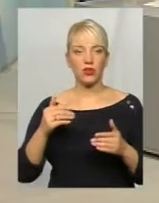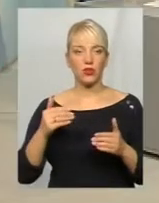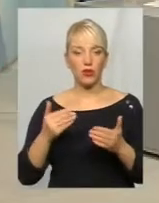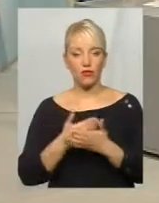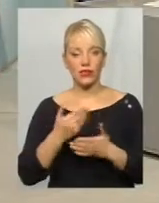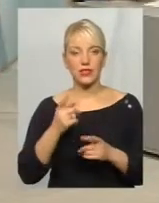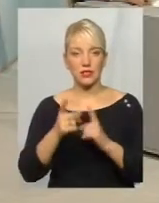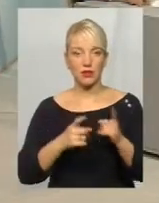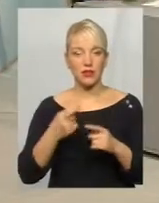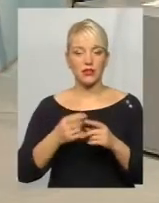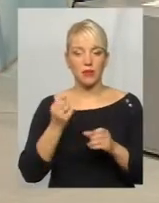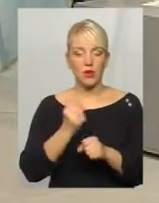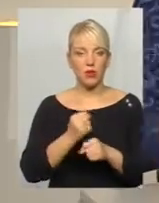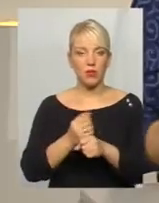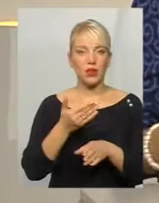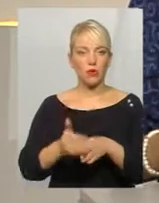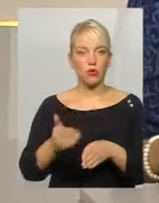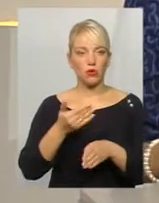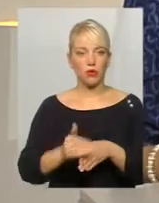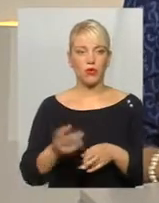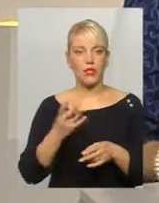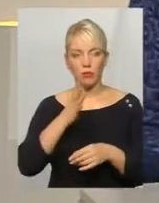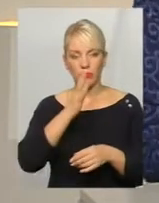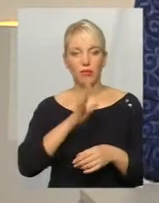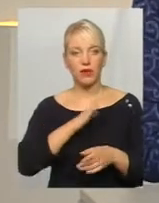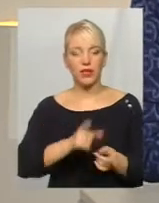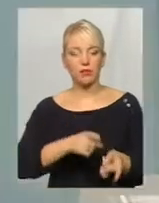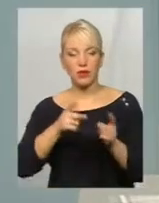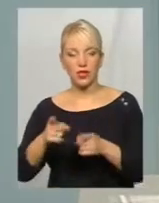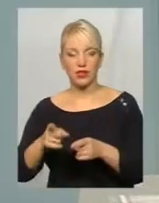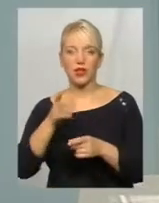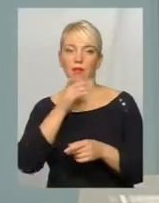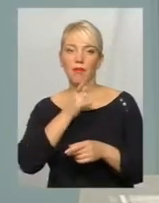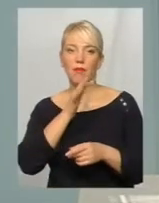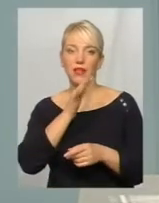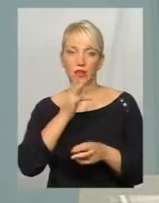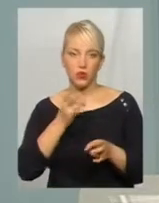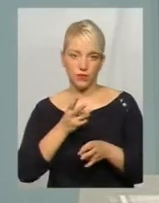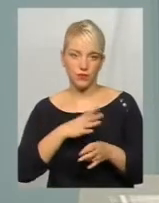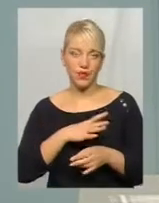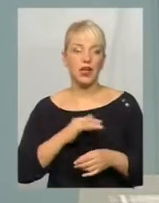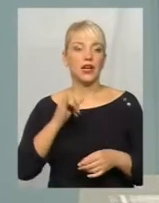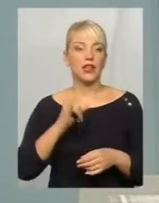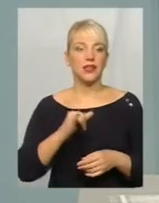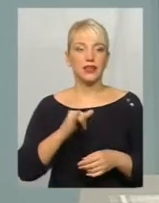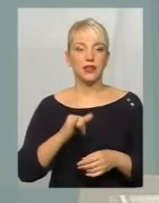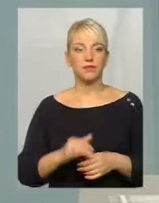поетапно і поступово. Тобто має бути той коридор, перехідний період? Так, той має бути перехідний період. І